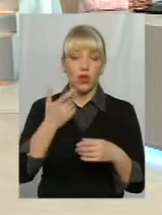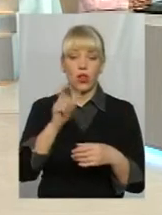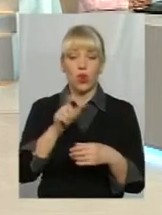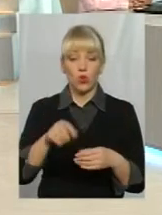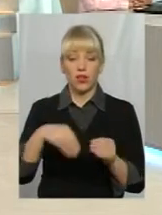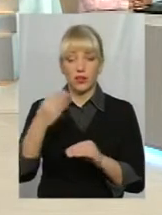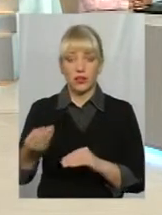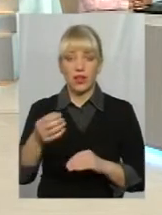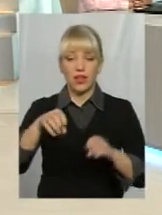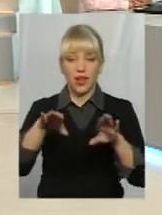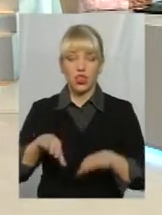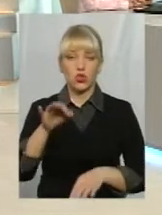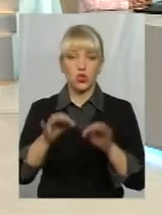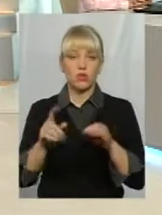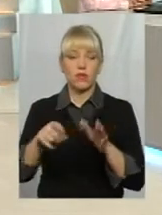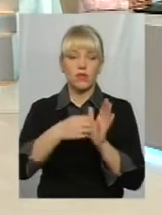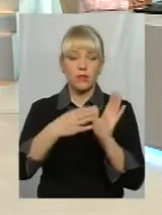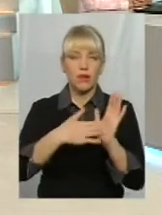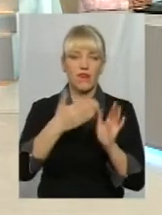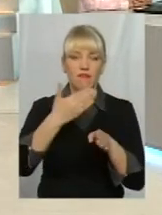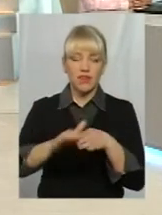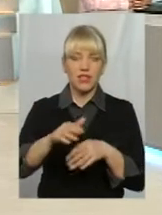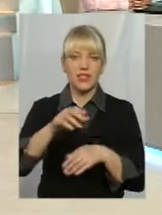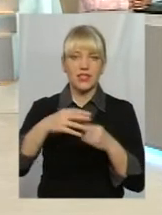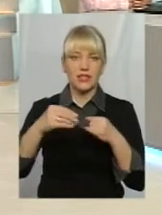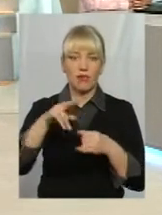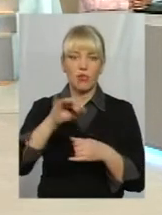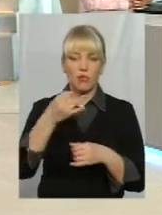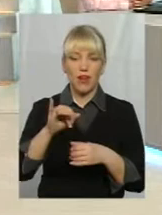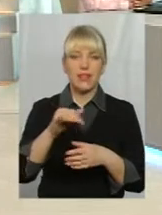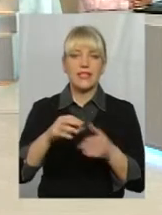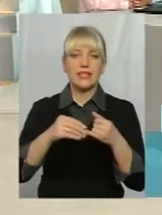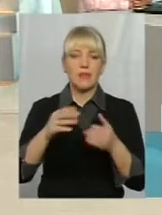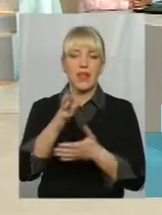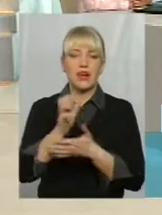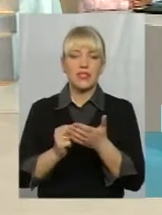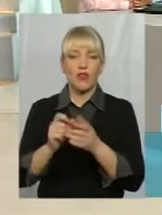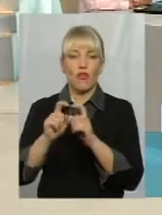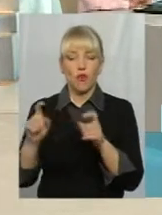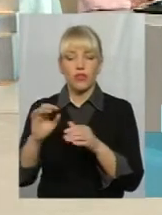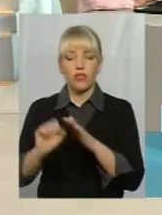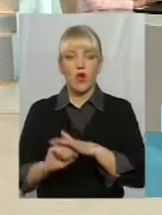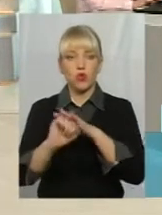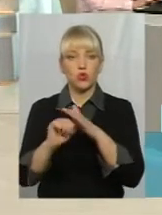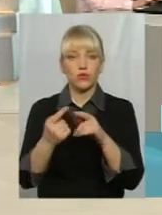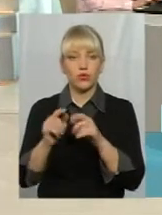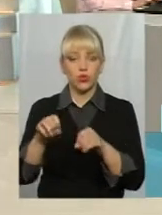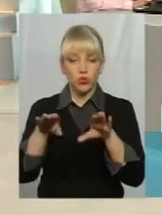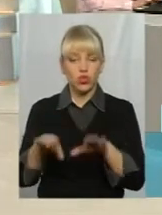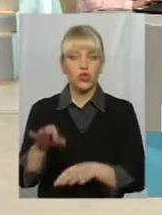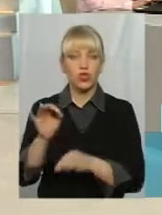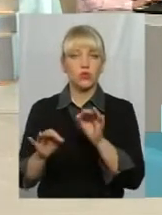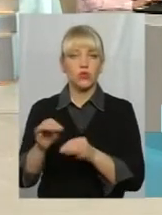де зазначено, що виділити земельну частку пай земель резервного фонду, то ми на основі цього рішення суда надаємо,